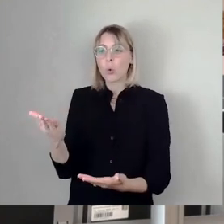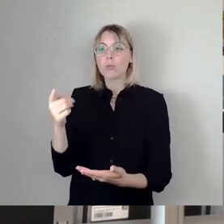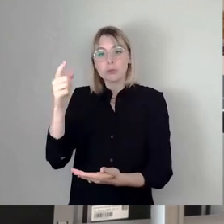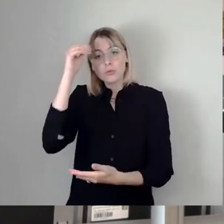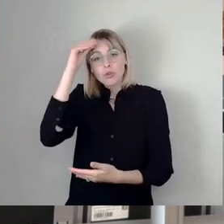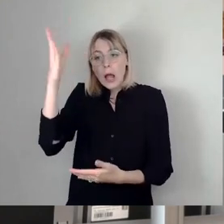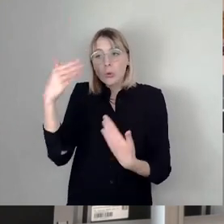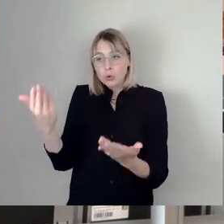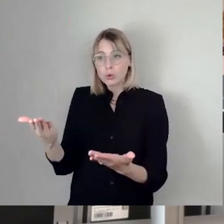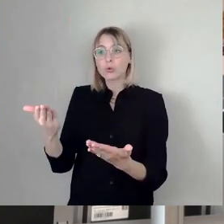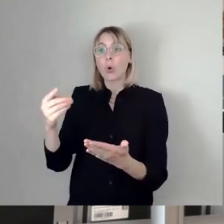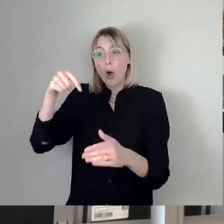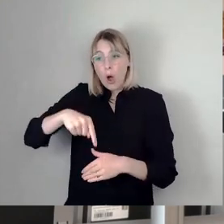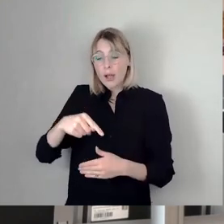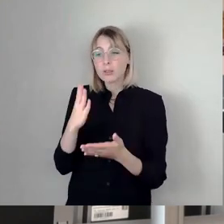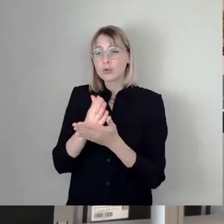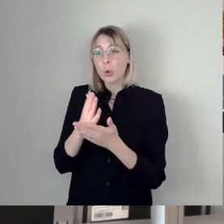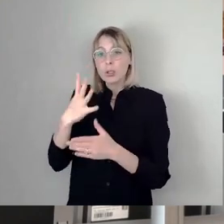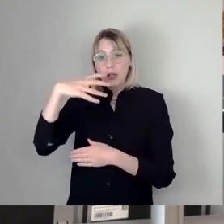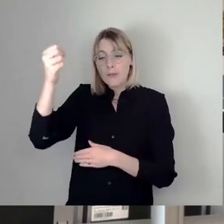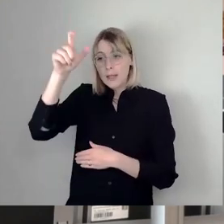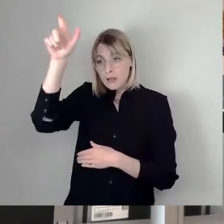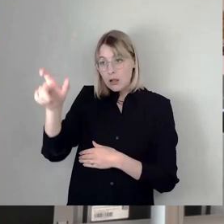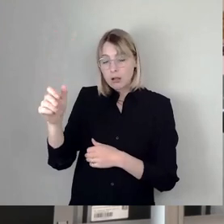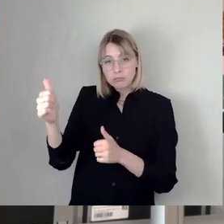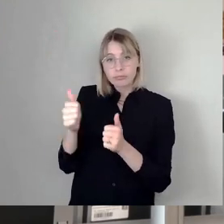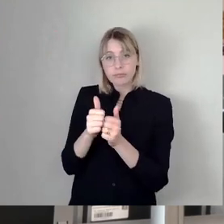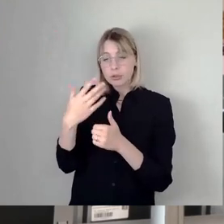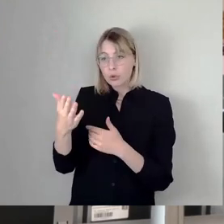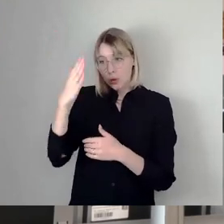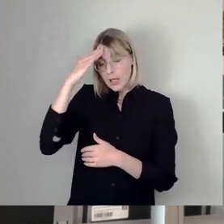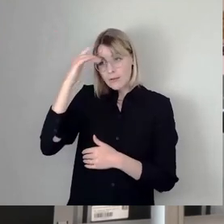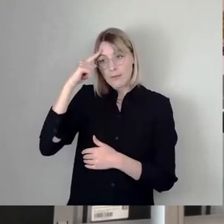heute den Gewinner dieses Ausschreibungsverfahren kennen.